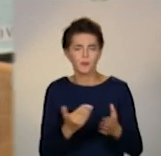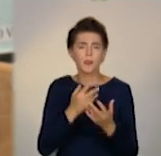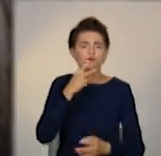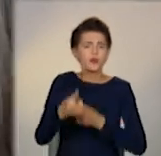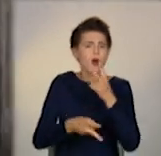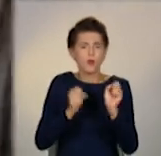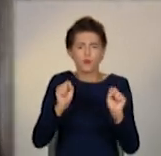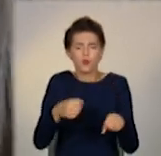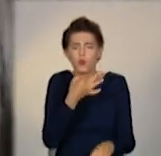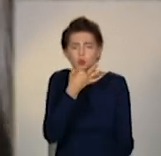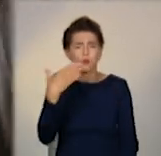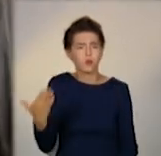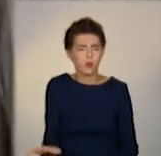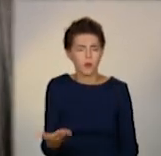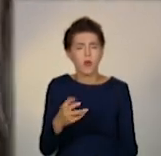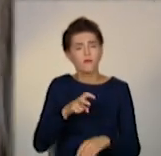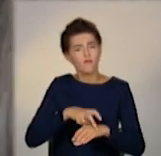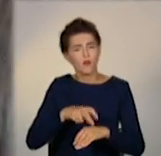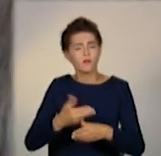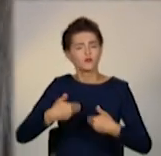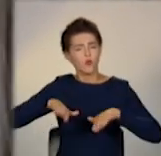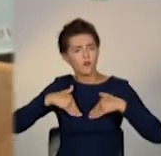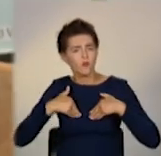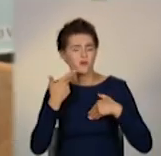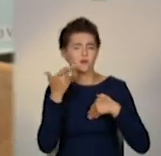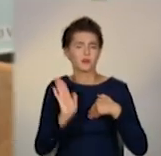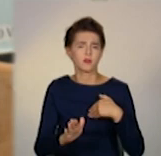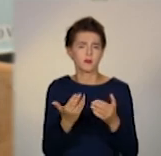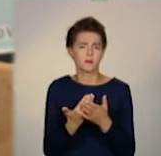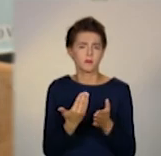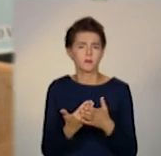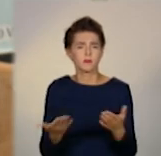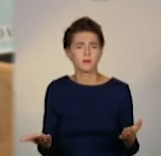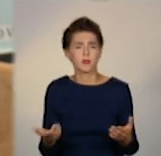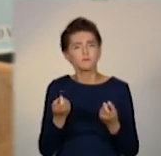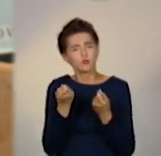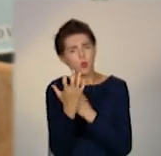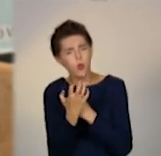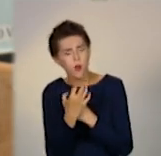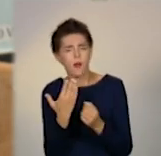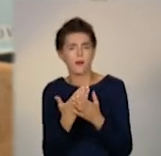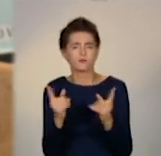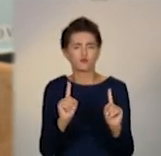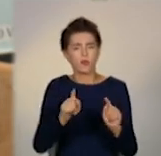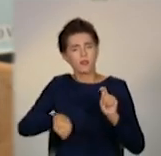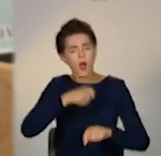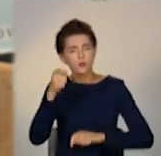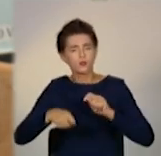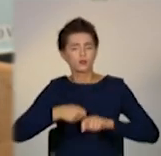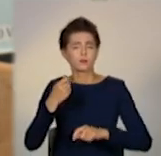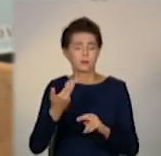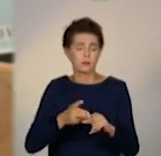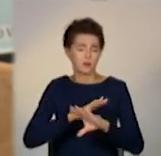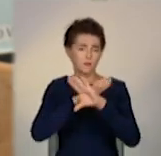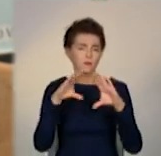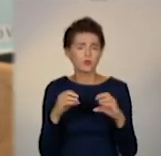угодно. Всі завжди подскажуть, розкажуть. Іноді навіть приструніть можуть, якщо ти нарушаєш це все.